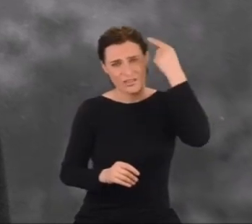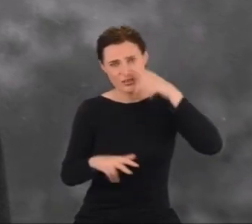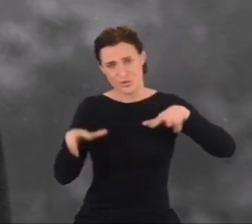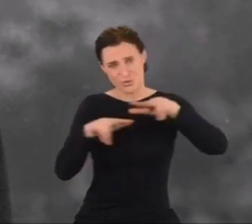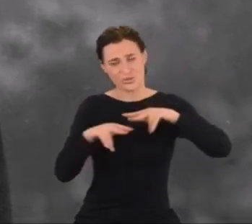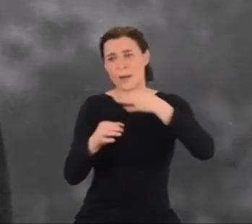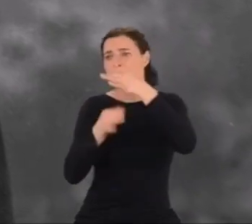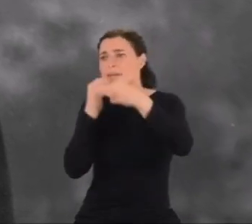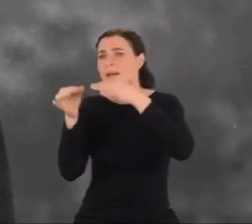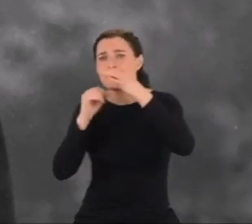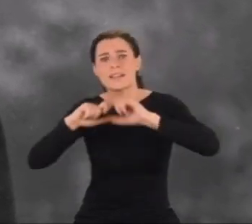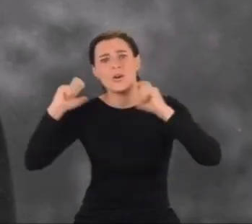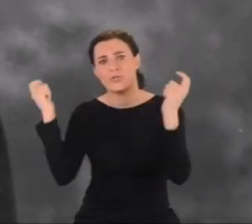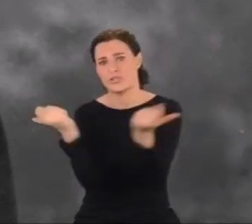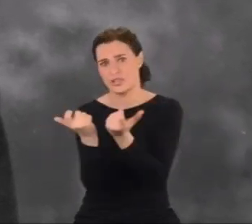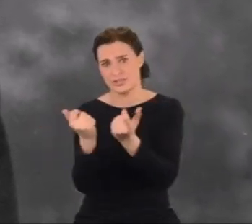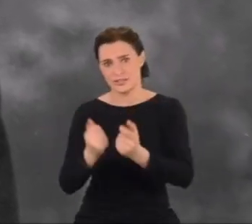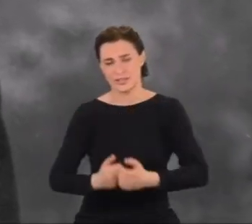wszystkich pyta.